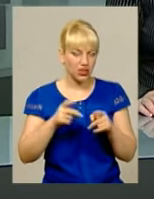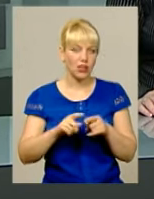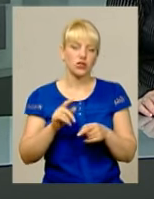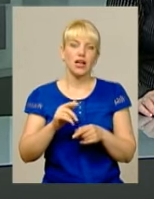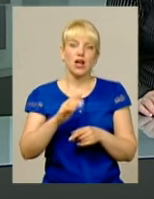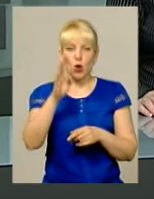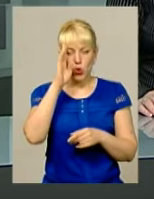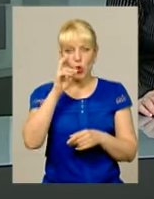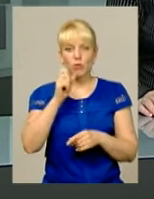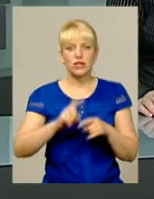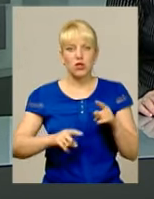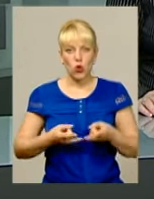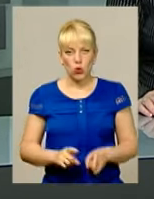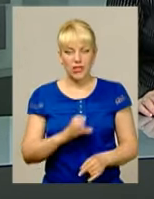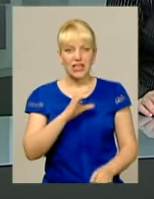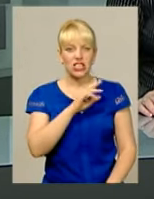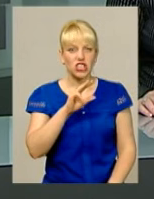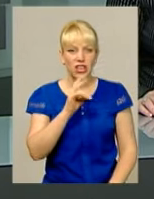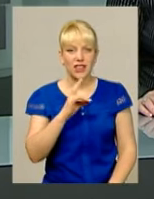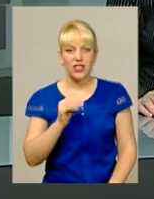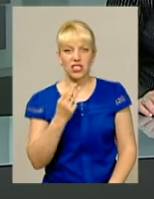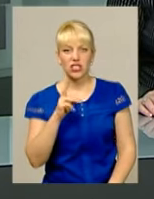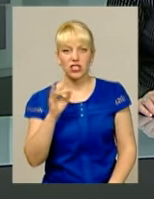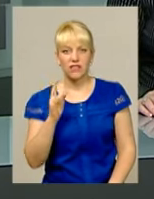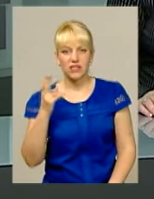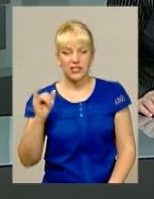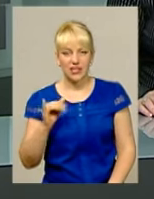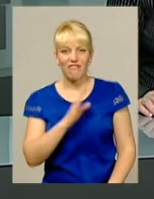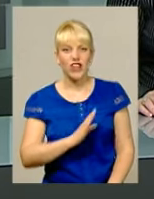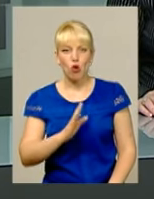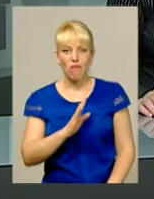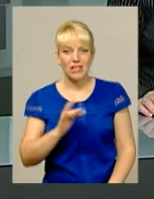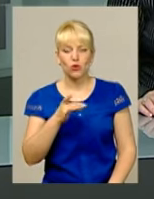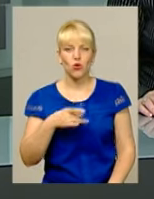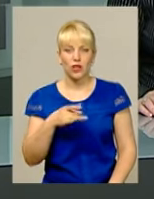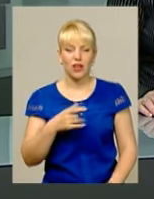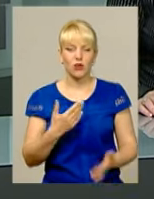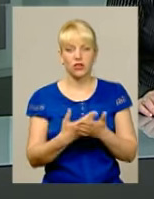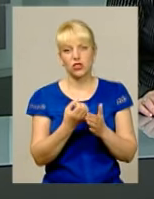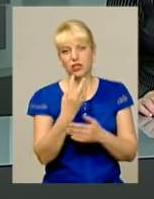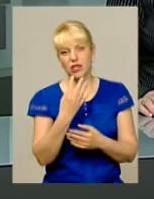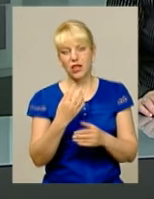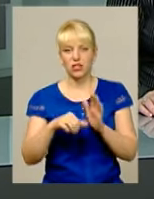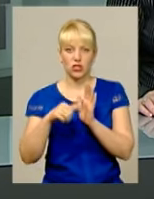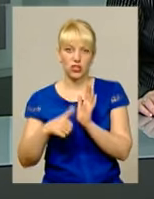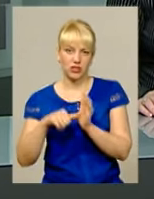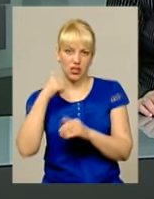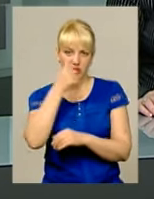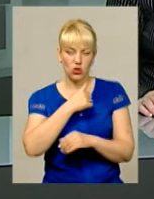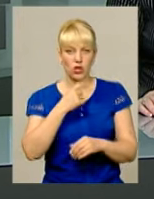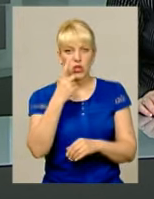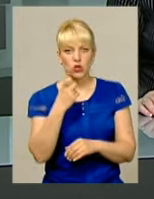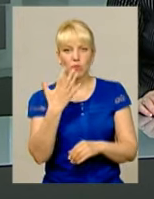Хлопець родом із села Женишківці Віньковецького району Виглядає на 14-16 років, 156